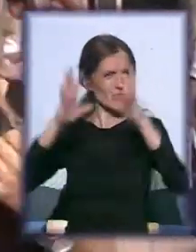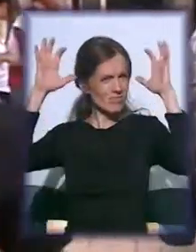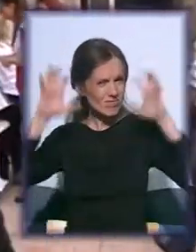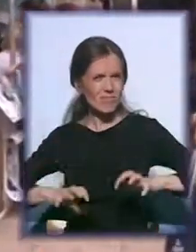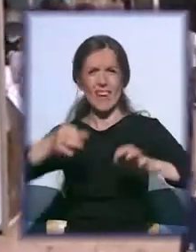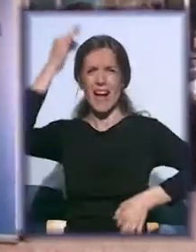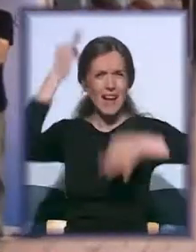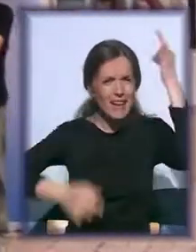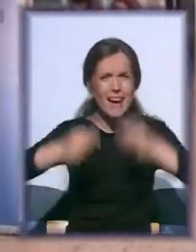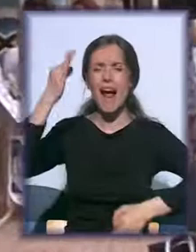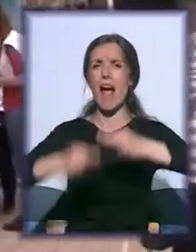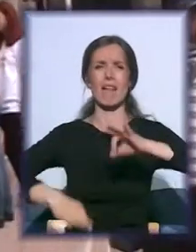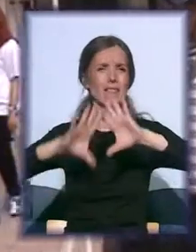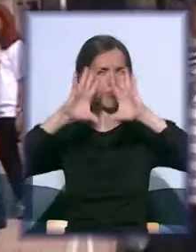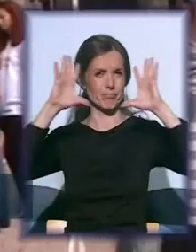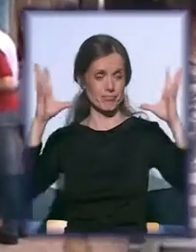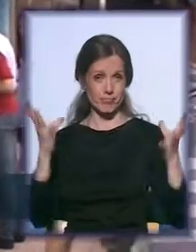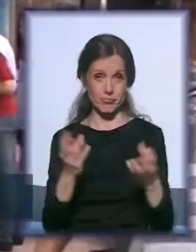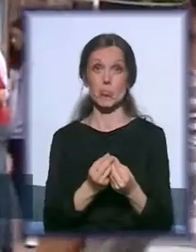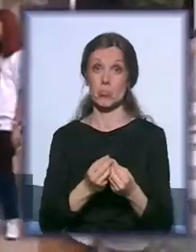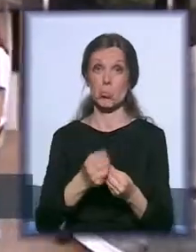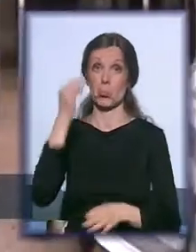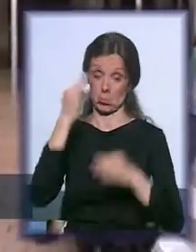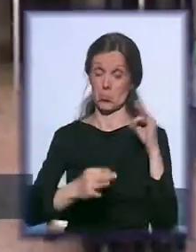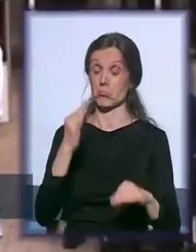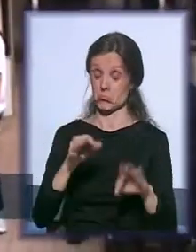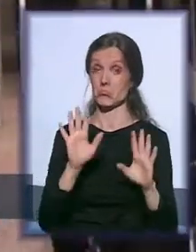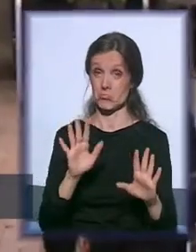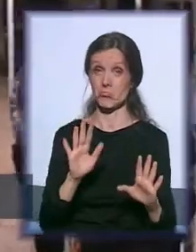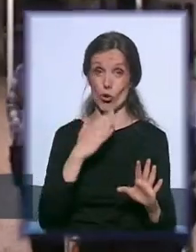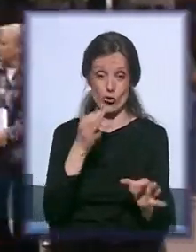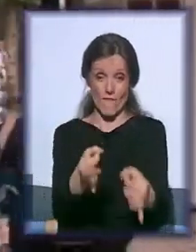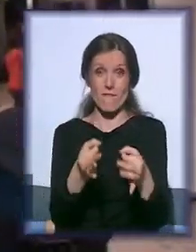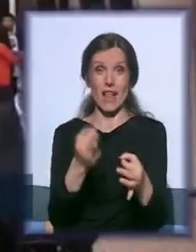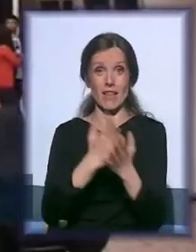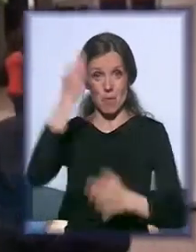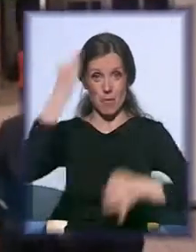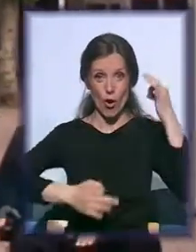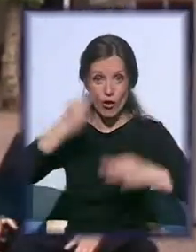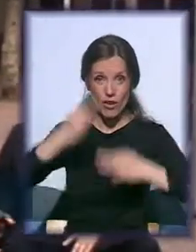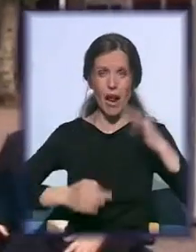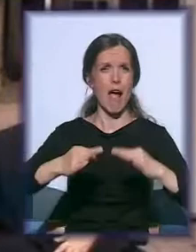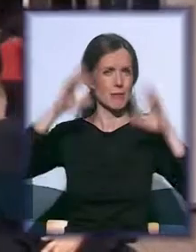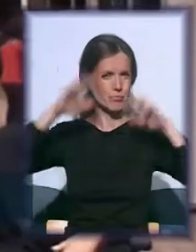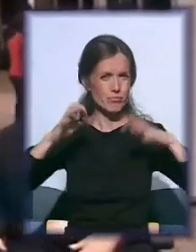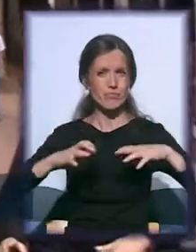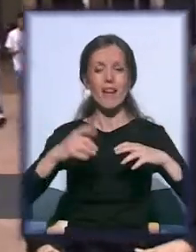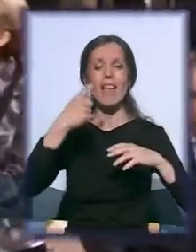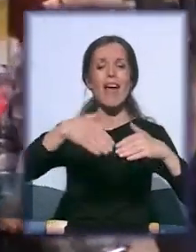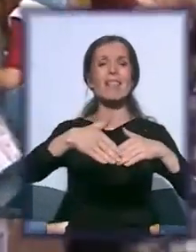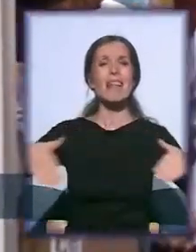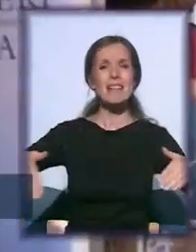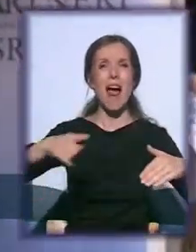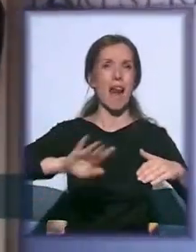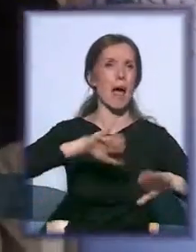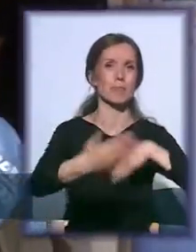grad, onako, boga mi, baš dosta krupa, napadao, sve srušila se jedna strana.